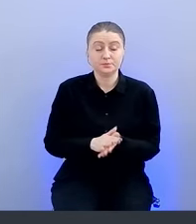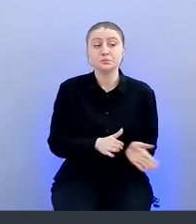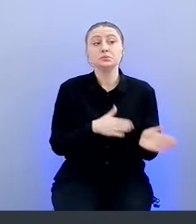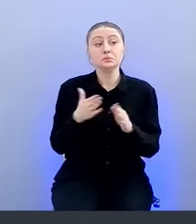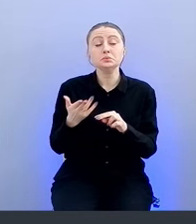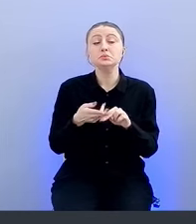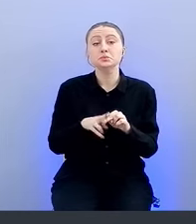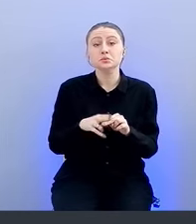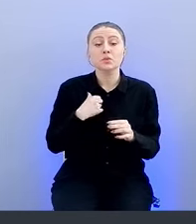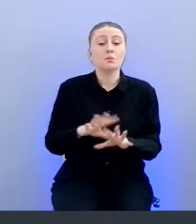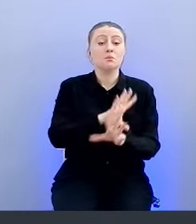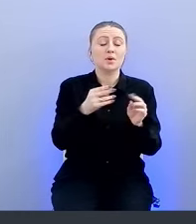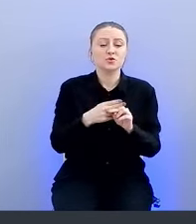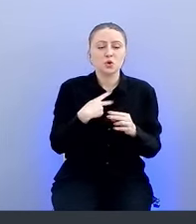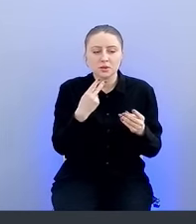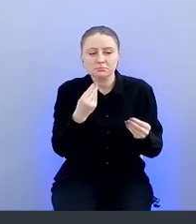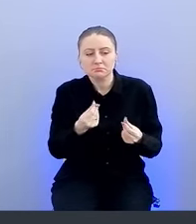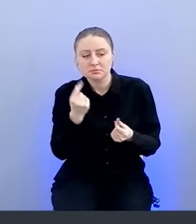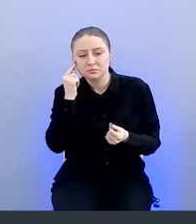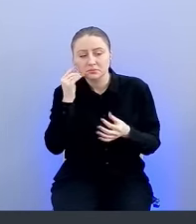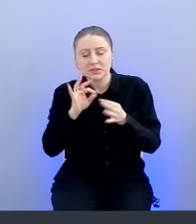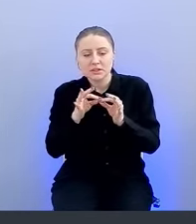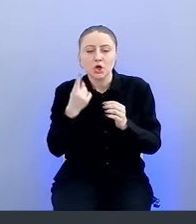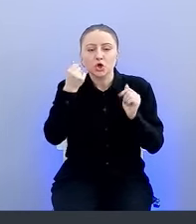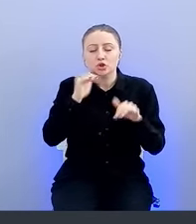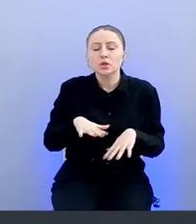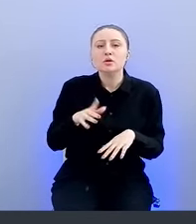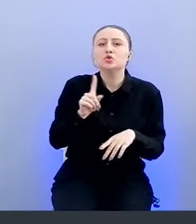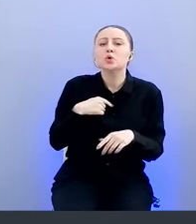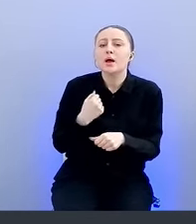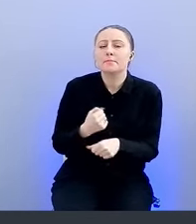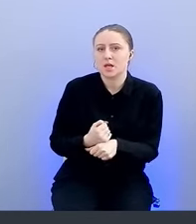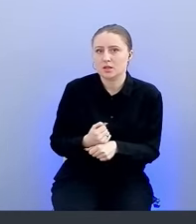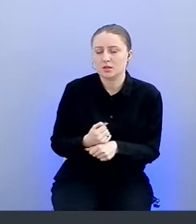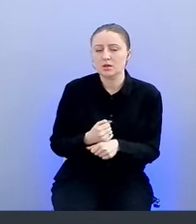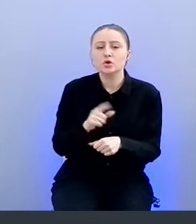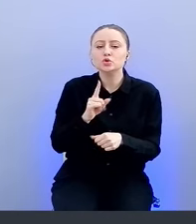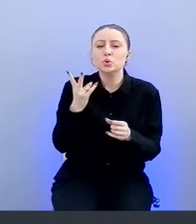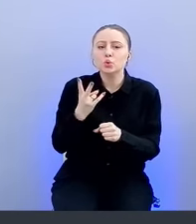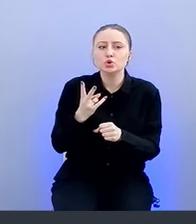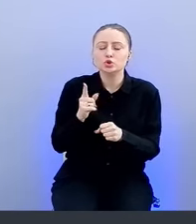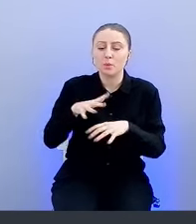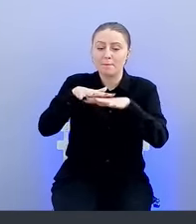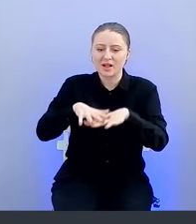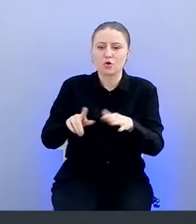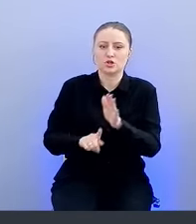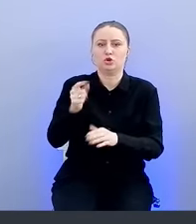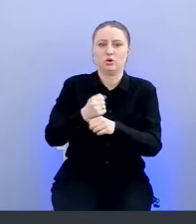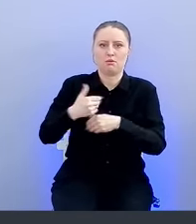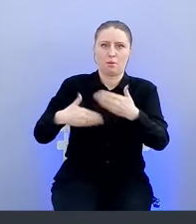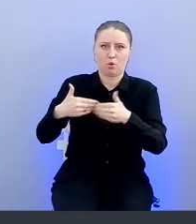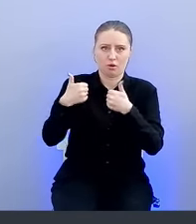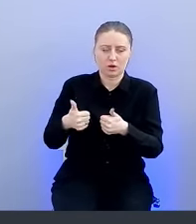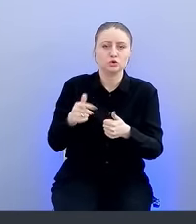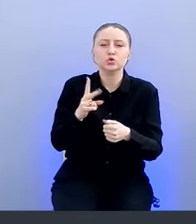Значит, мы все это осознали и пошли думать в целом, а что нам с этим делать? Что нужно заложить в платформу для того, чтобы она работала